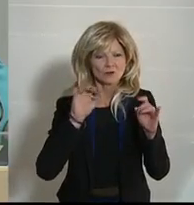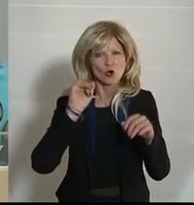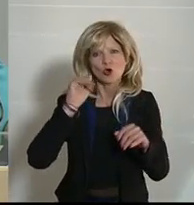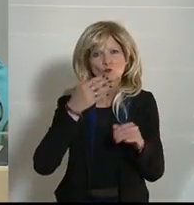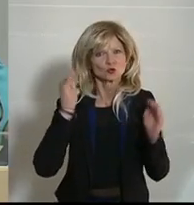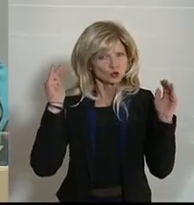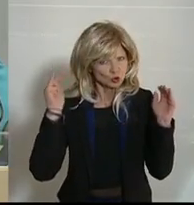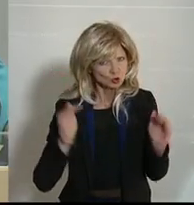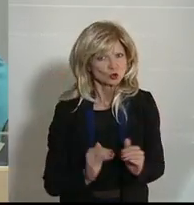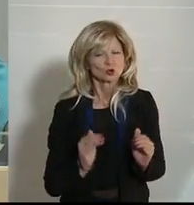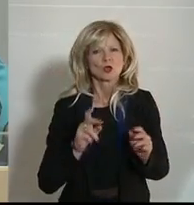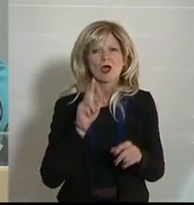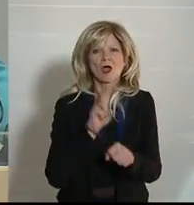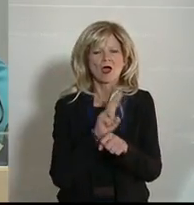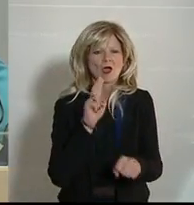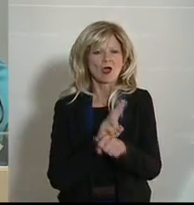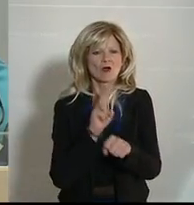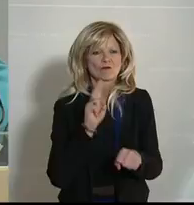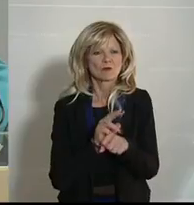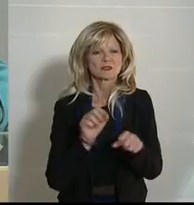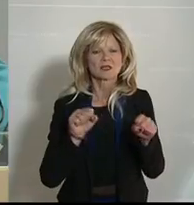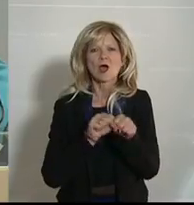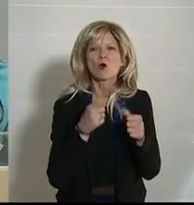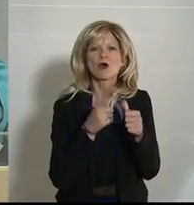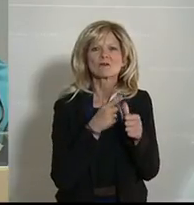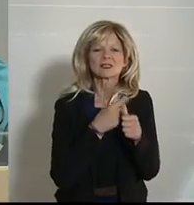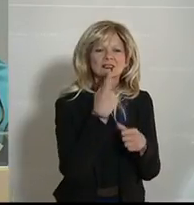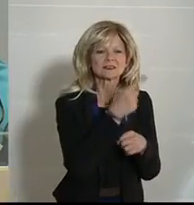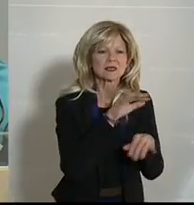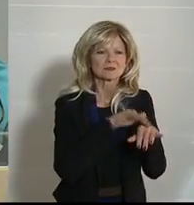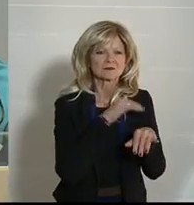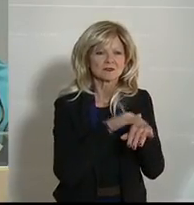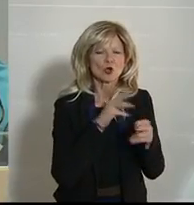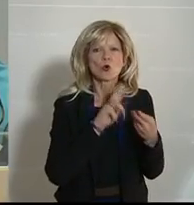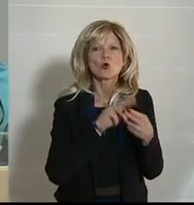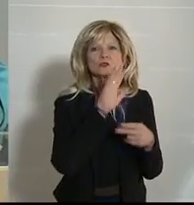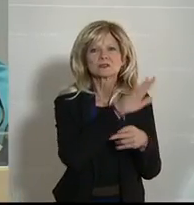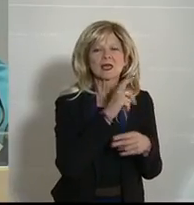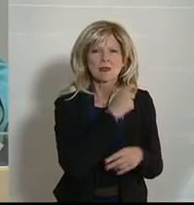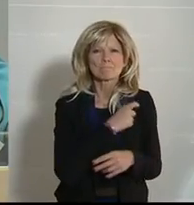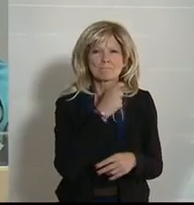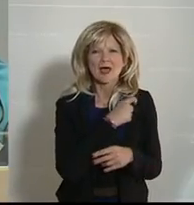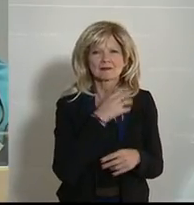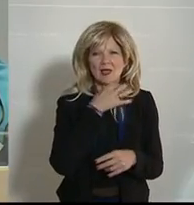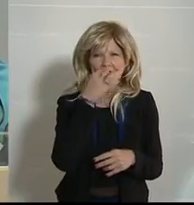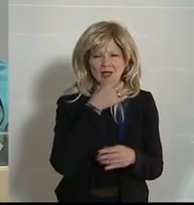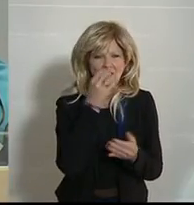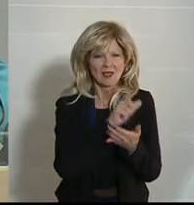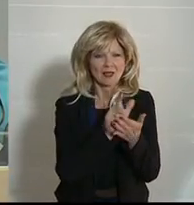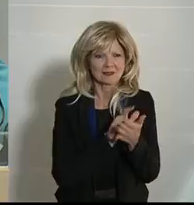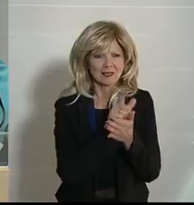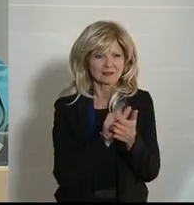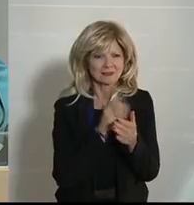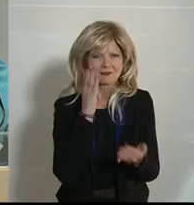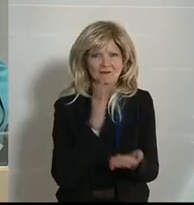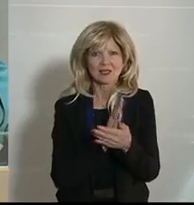Debatte ist und Sie eben darauf aufmerksam machen, dass die Fraktionsredezeit ausgeschöpft ist. Und damit ist mir